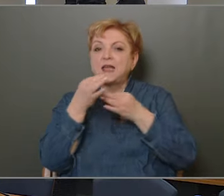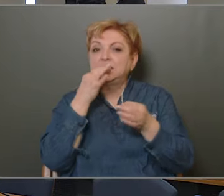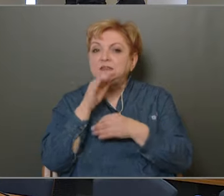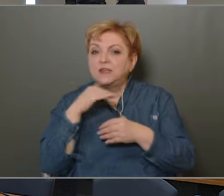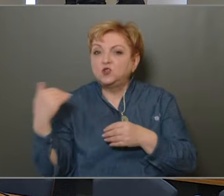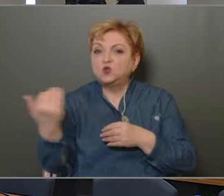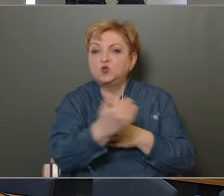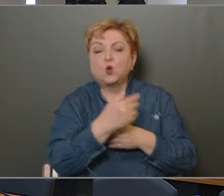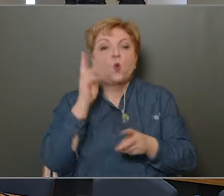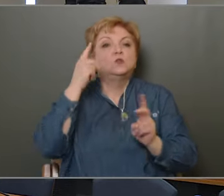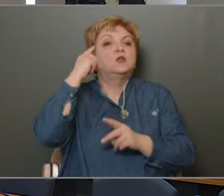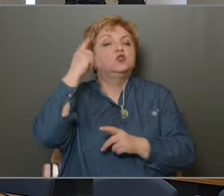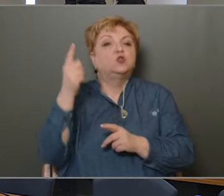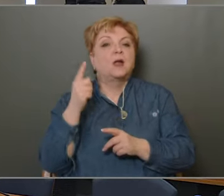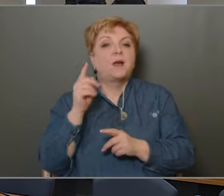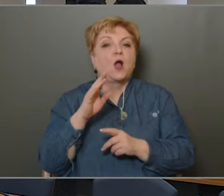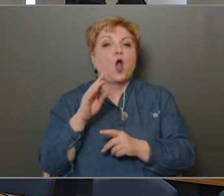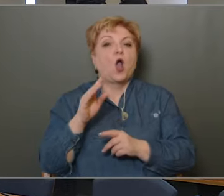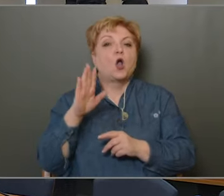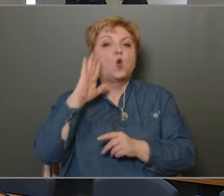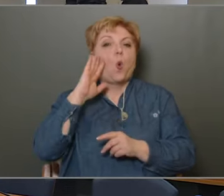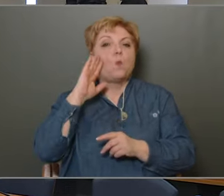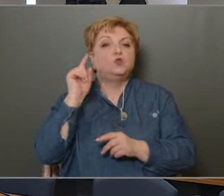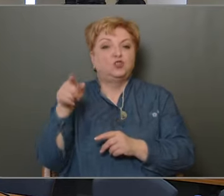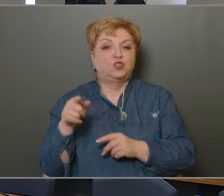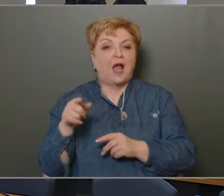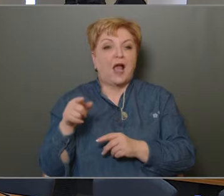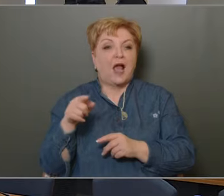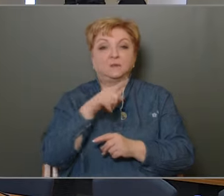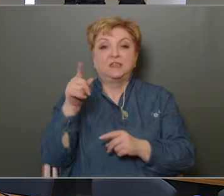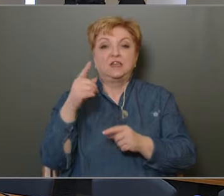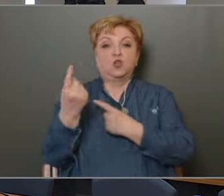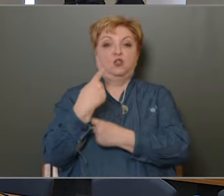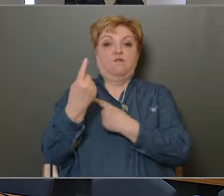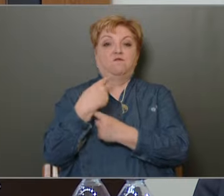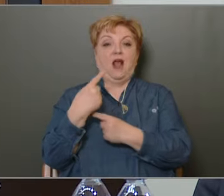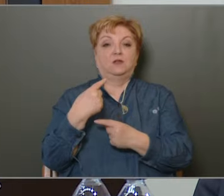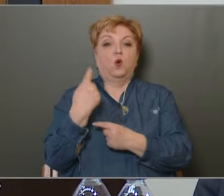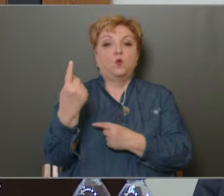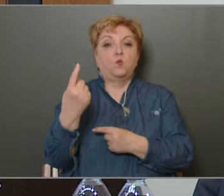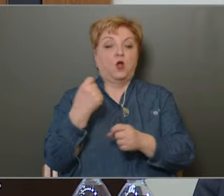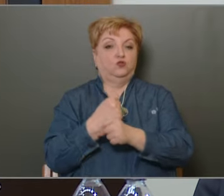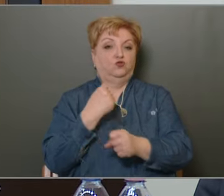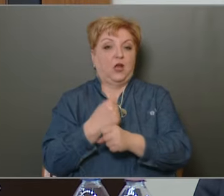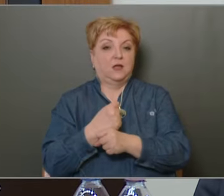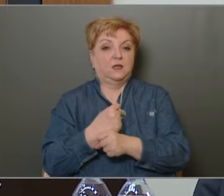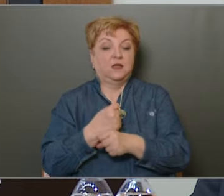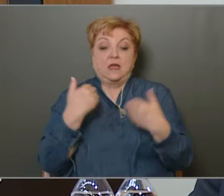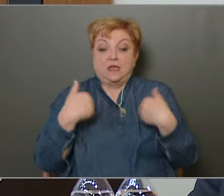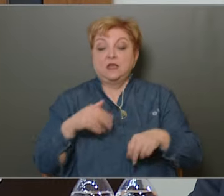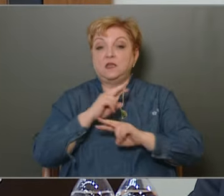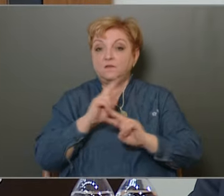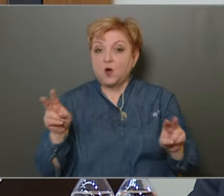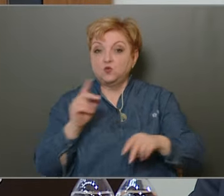körökben, honnan ismered meg a kommunistát? Onnan, hogy mindig azzal vádol meg, amit ő maga cselekszik. Így vagyunk